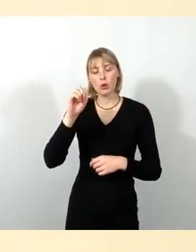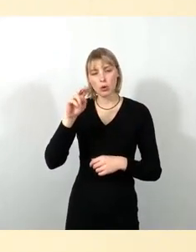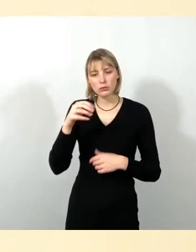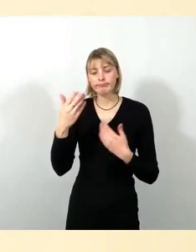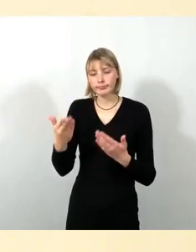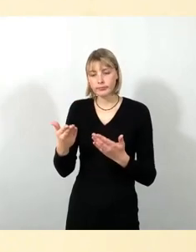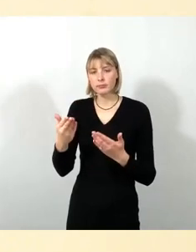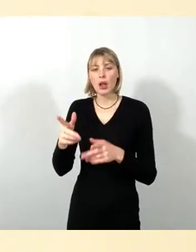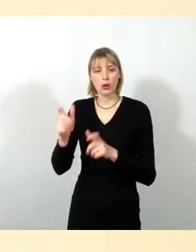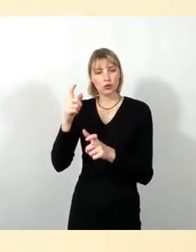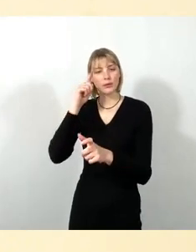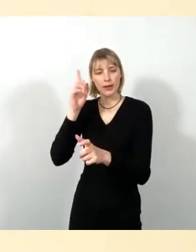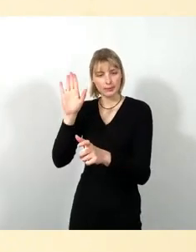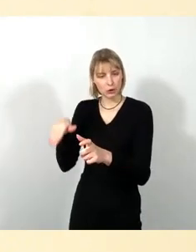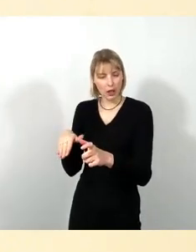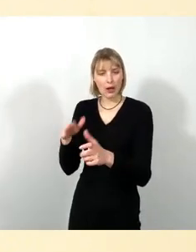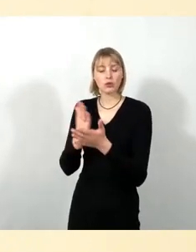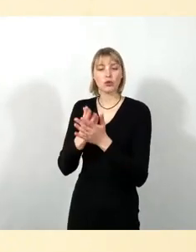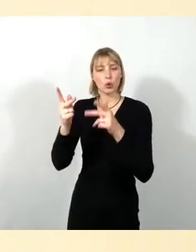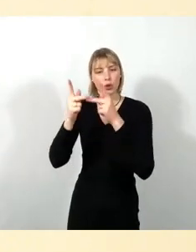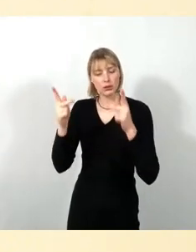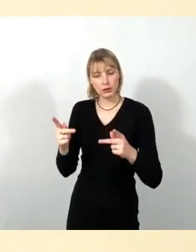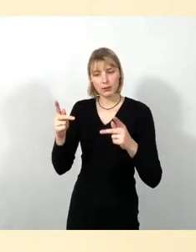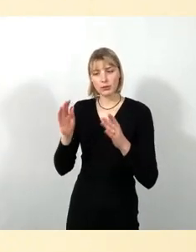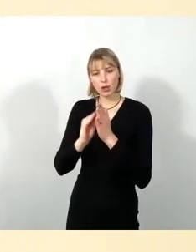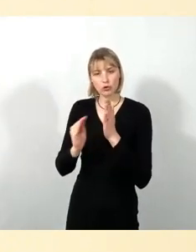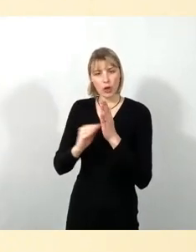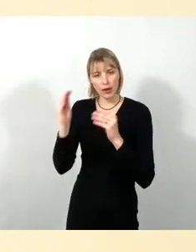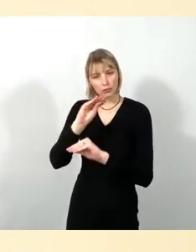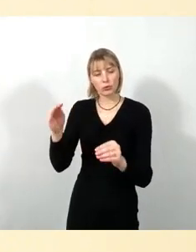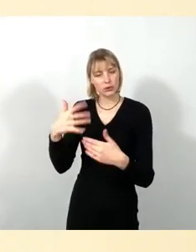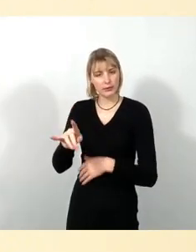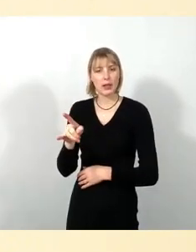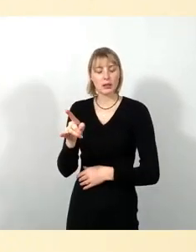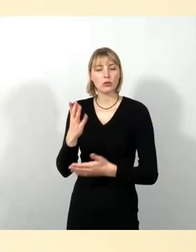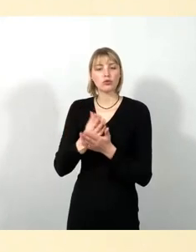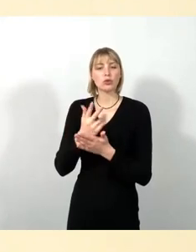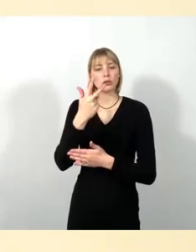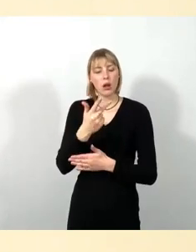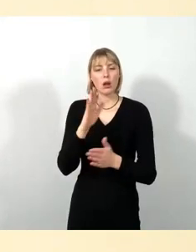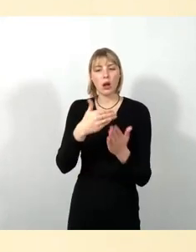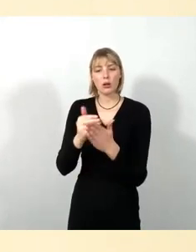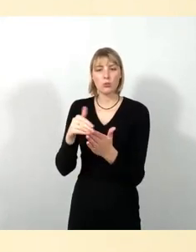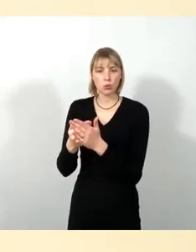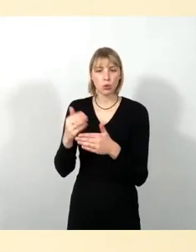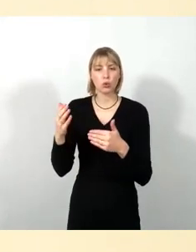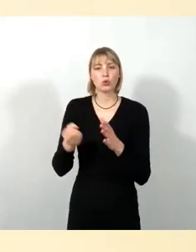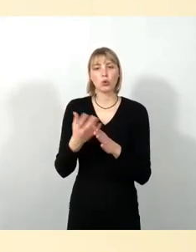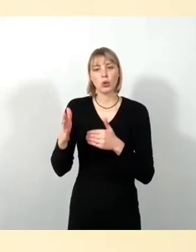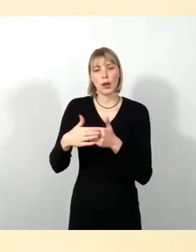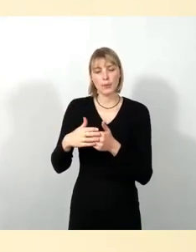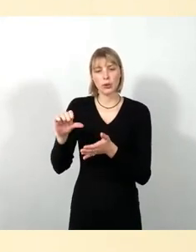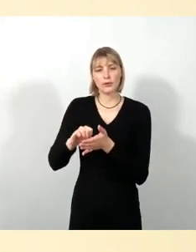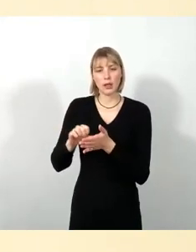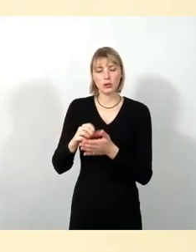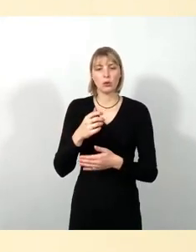Konzeptausschreibung erfolgt. Es gab im März drei Angebote für das Kulturnachbarschaftszentrum in der Schandauer Straße 64.